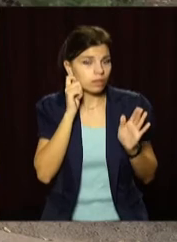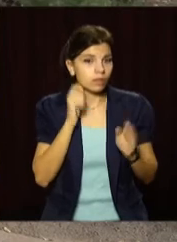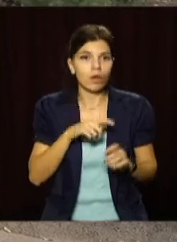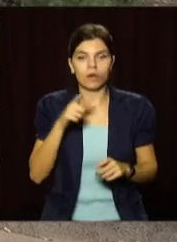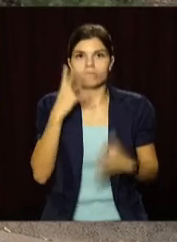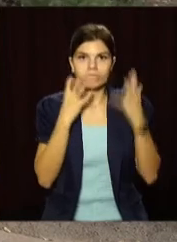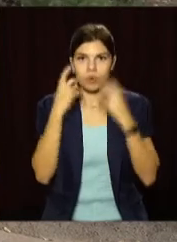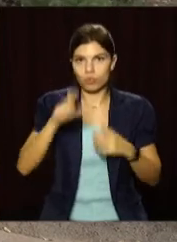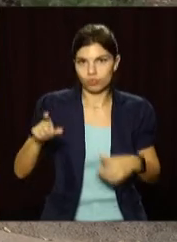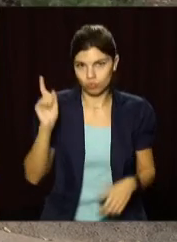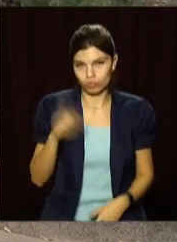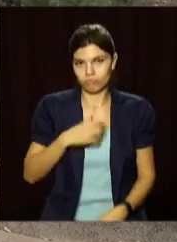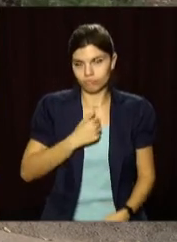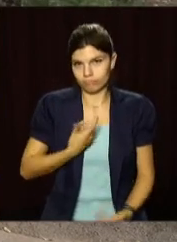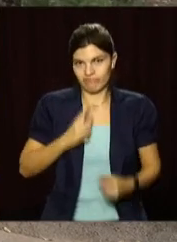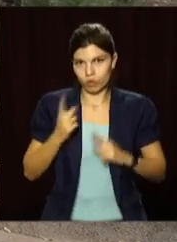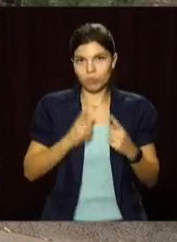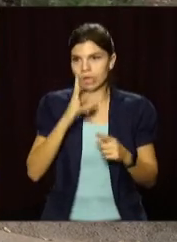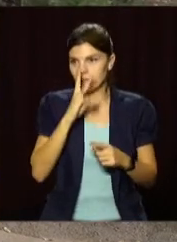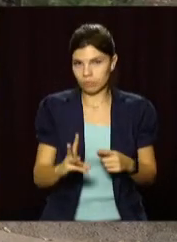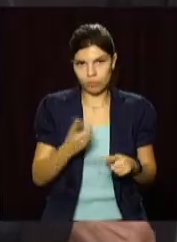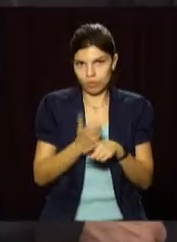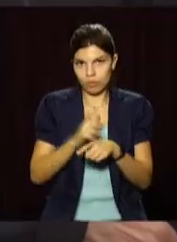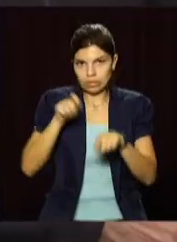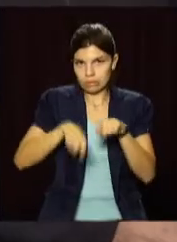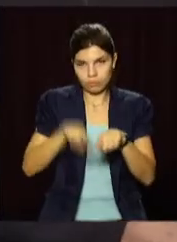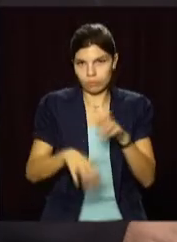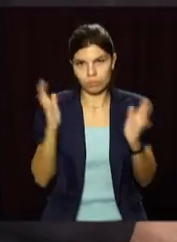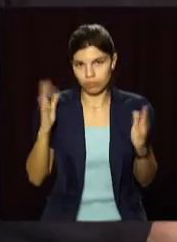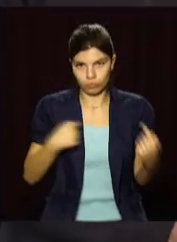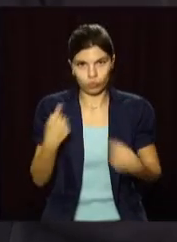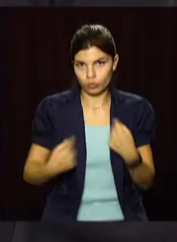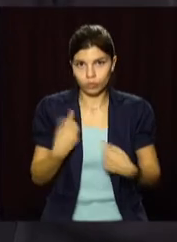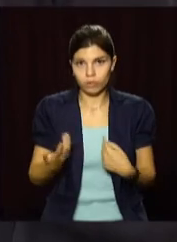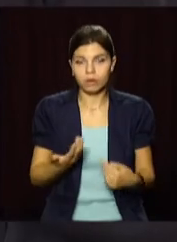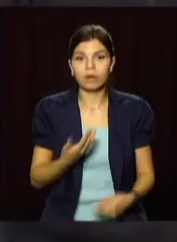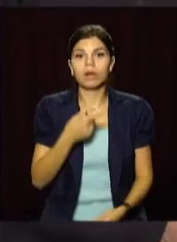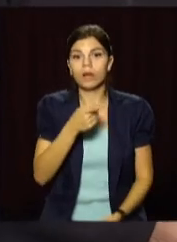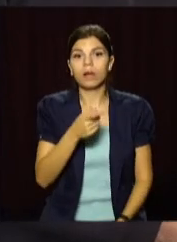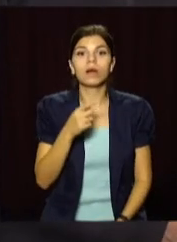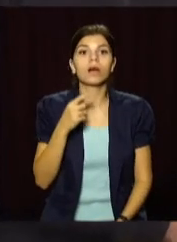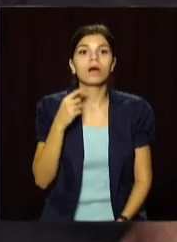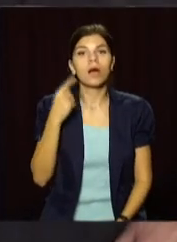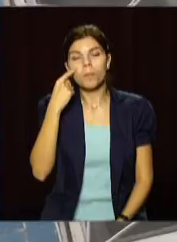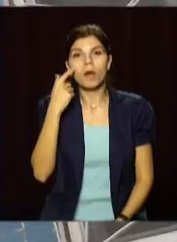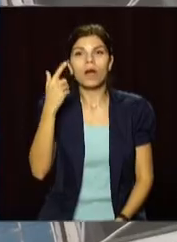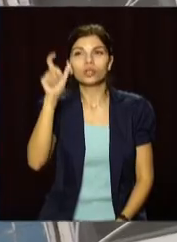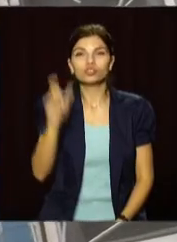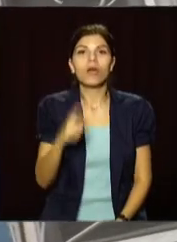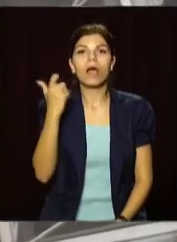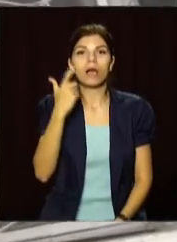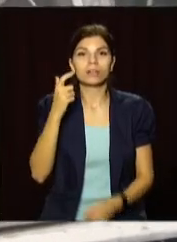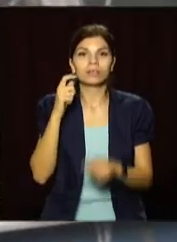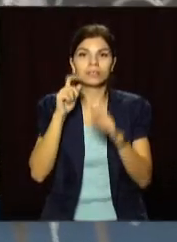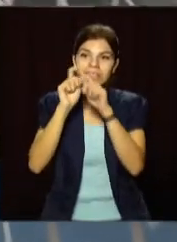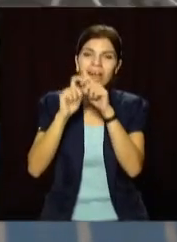Оборані інші мешканці. Кажуть, три місяці без газу справжнє випробування. Пані Любов застала газівників, які товклися біля газової труби.